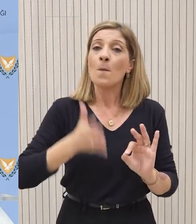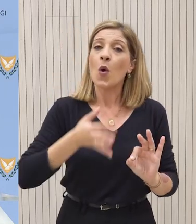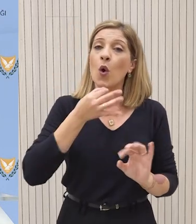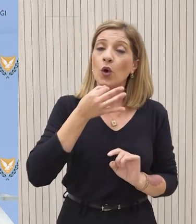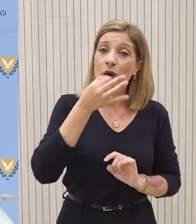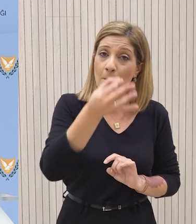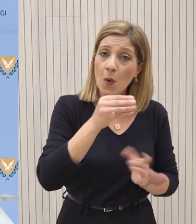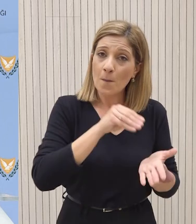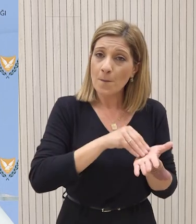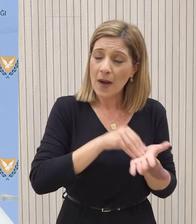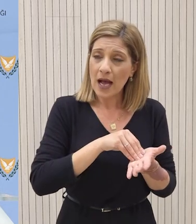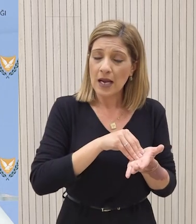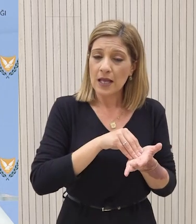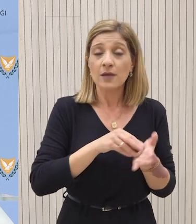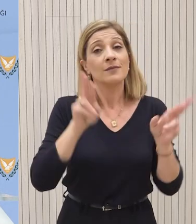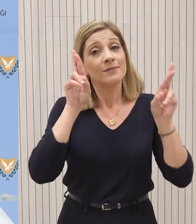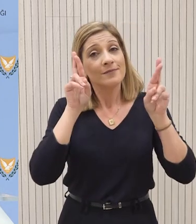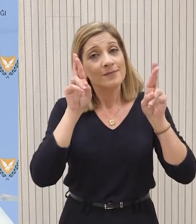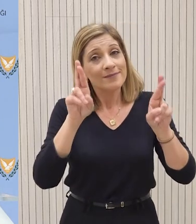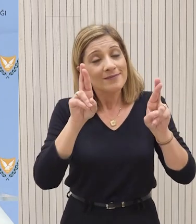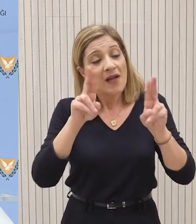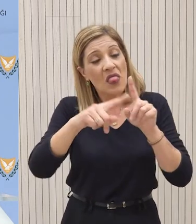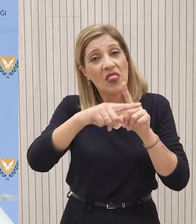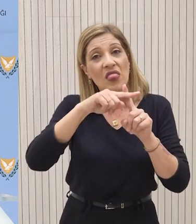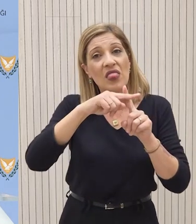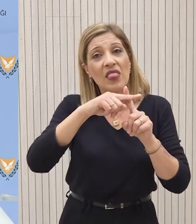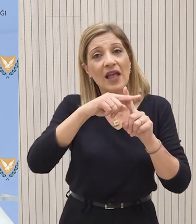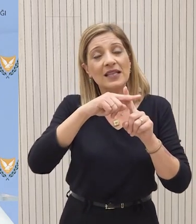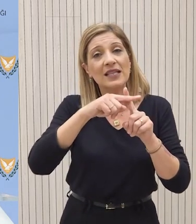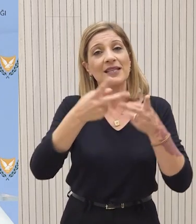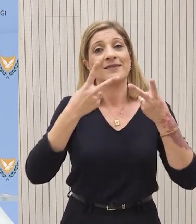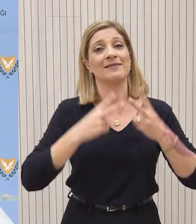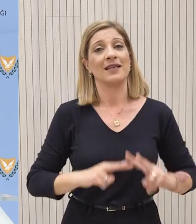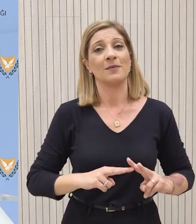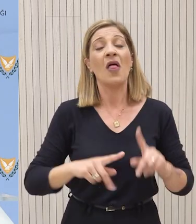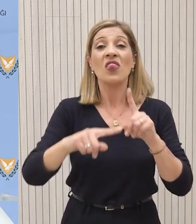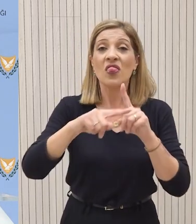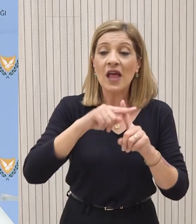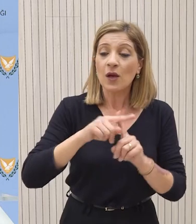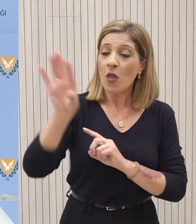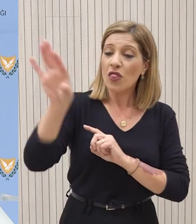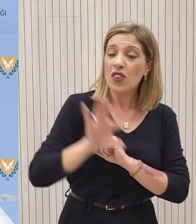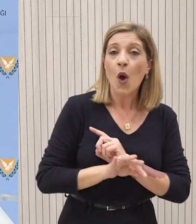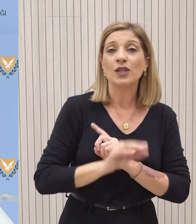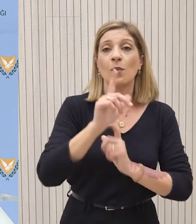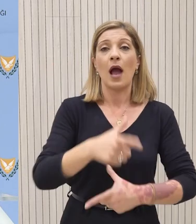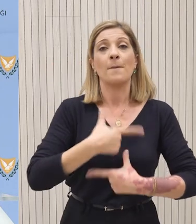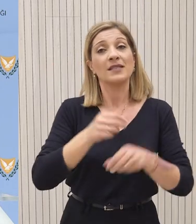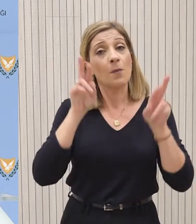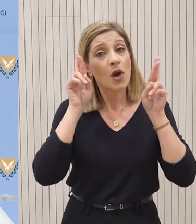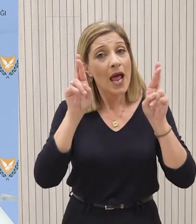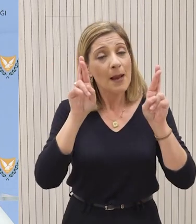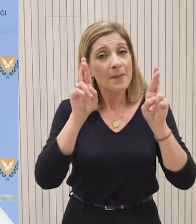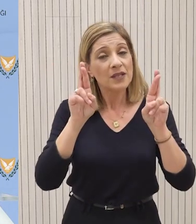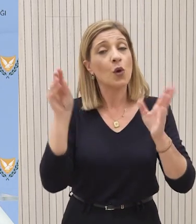και αυτό το οποίο επαναλαμβάνουμε είναι ότι ευελπιστούμε στην θετική ανταπόκριση της άλλης πλευράς ως προς τον διορισμό απεσταλμένου. Και ναι, επαναλαμβάνω